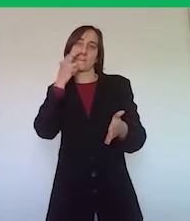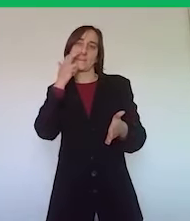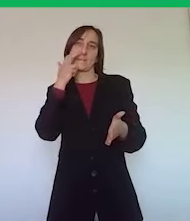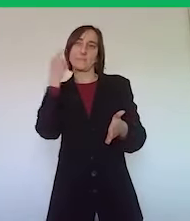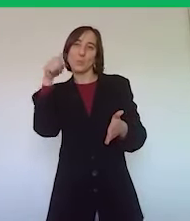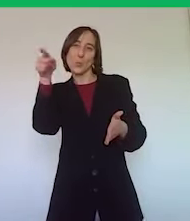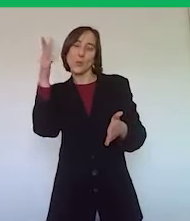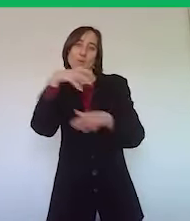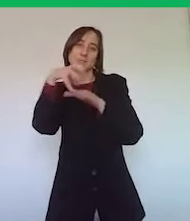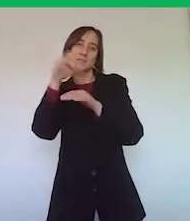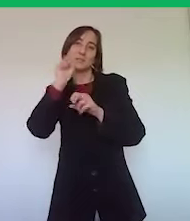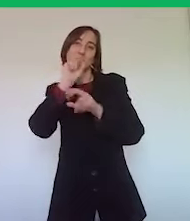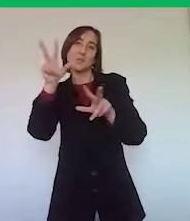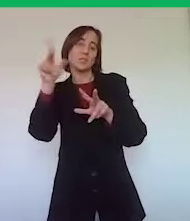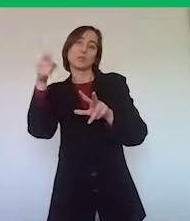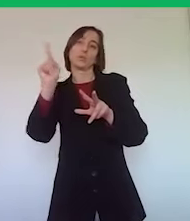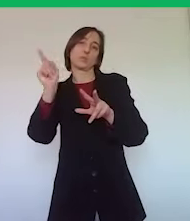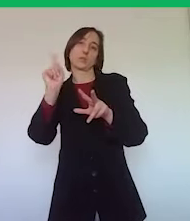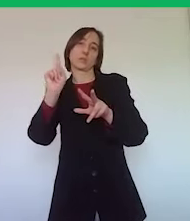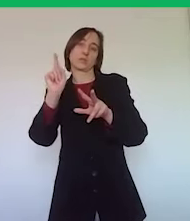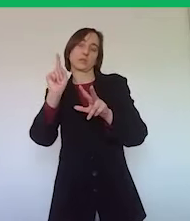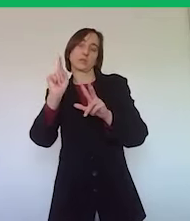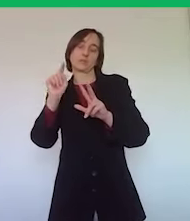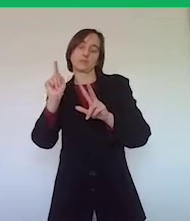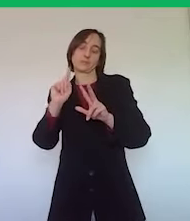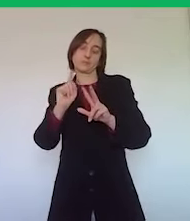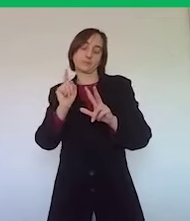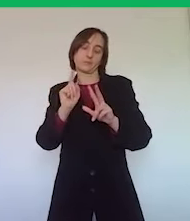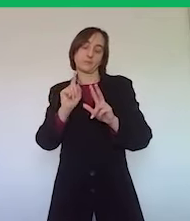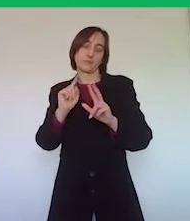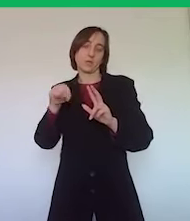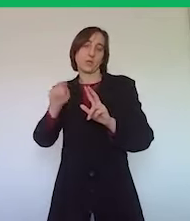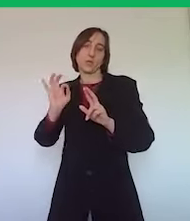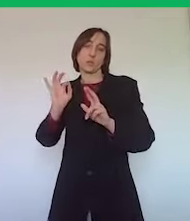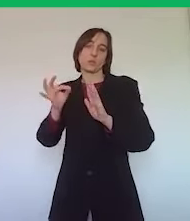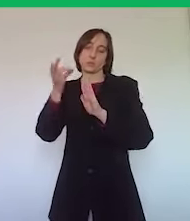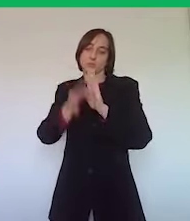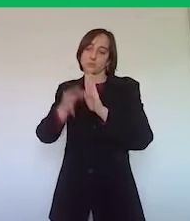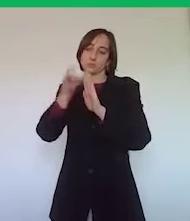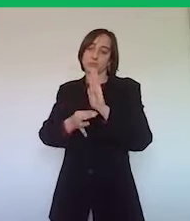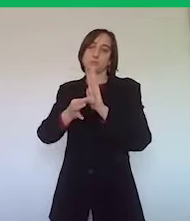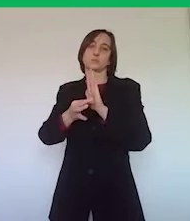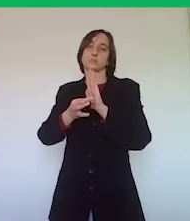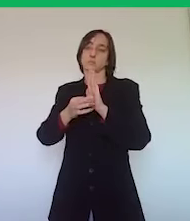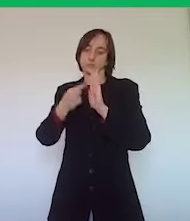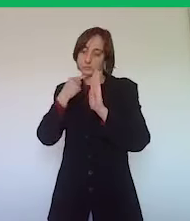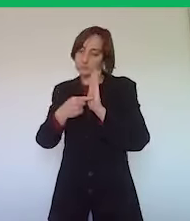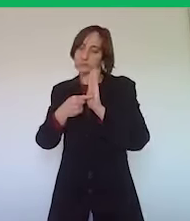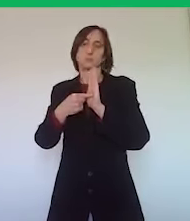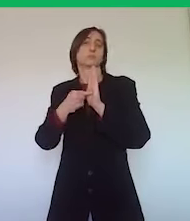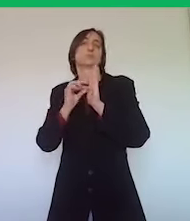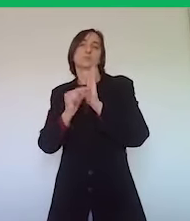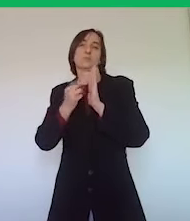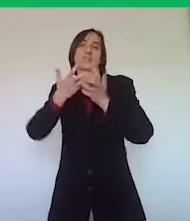comunicazione del Ministro non è stata seguita dal da una disposizione o da una fac,